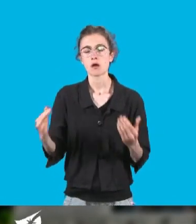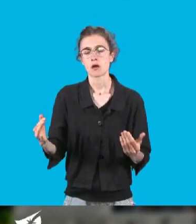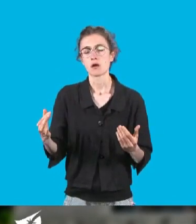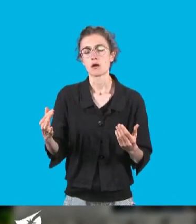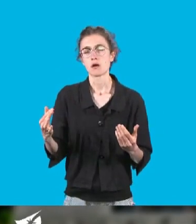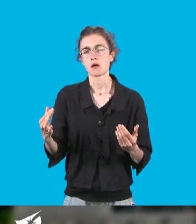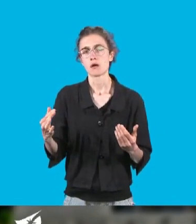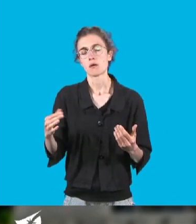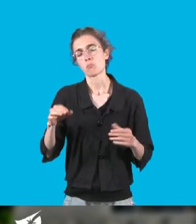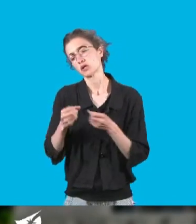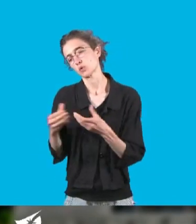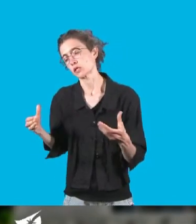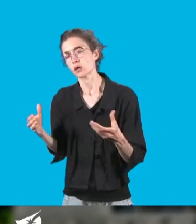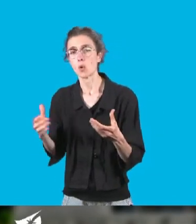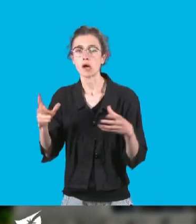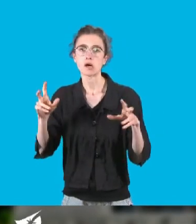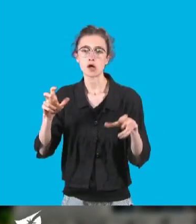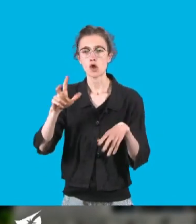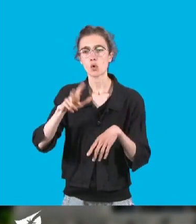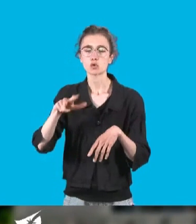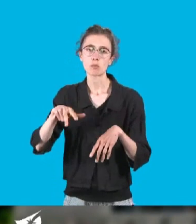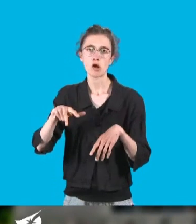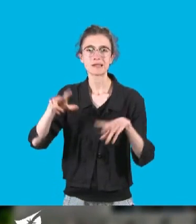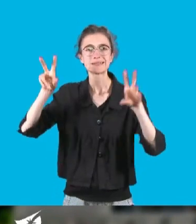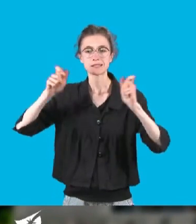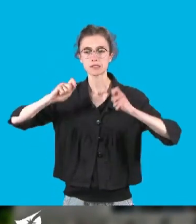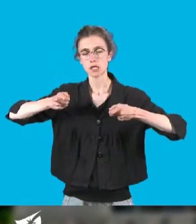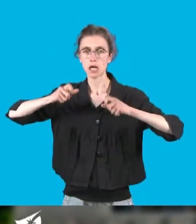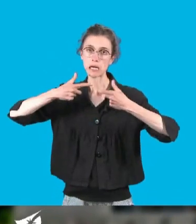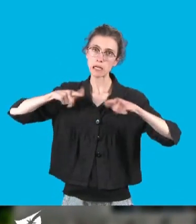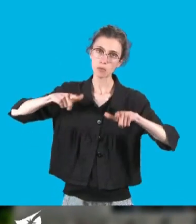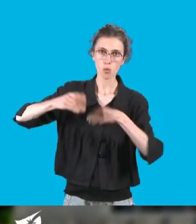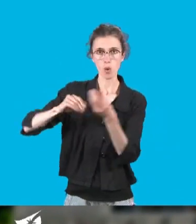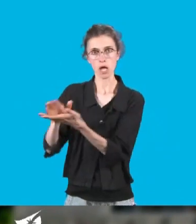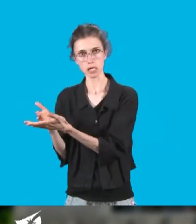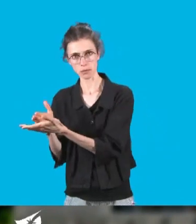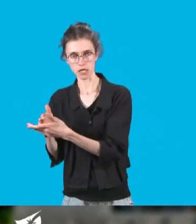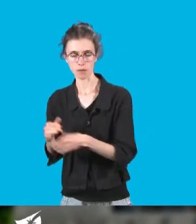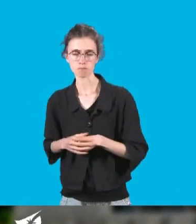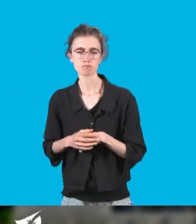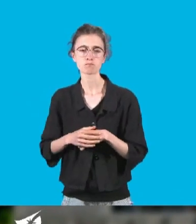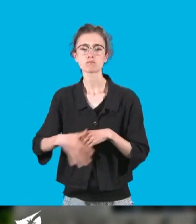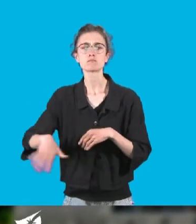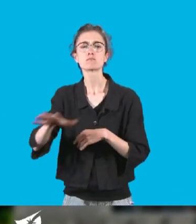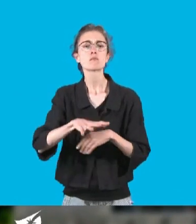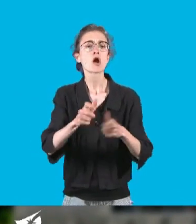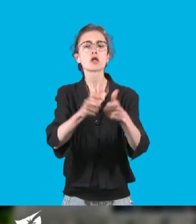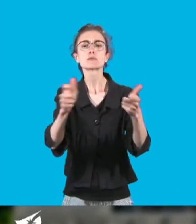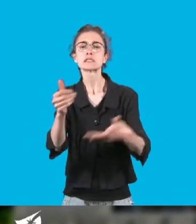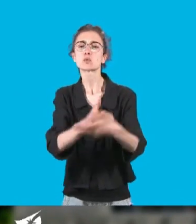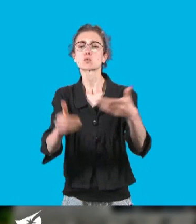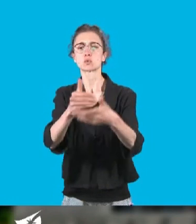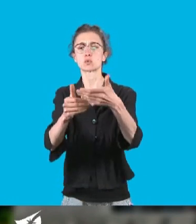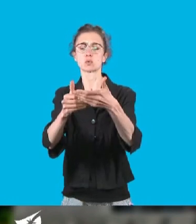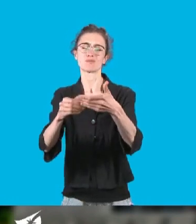intermédiaires. Nos bailleurs sociaux doivent être plus inclus dans le dispositif de l'avenir à l